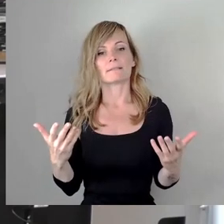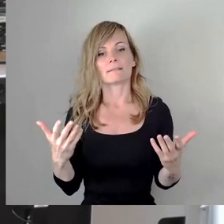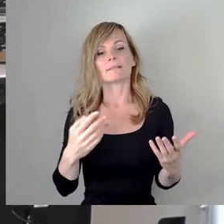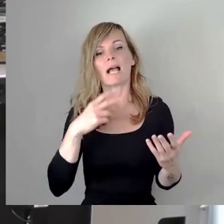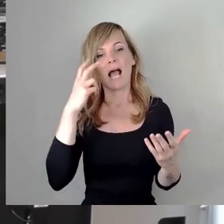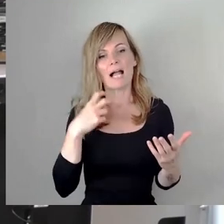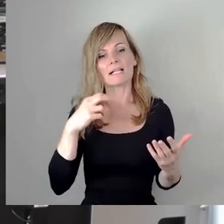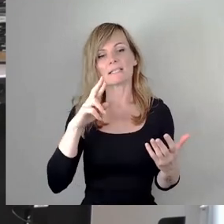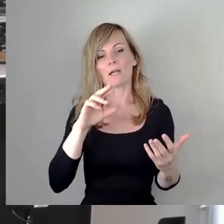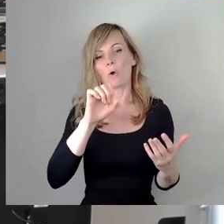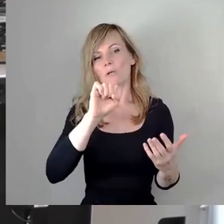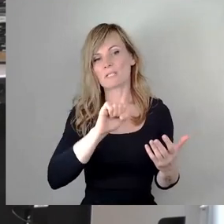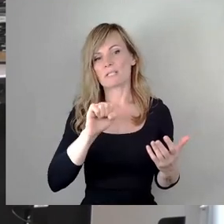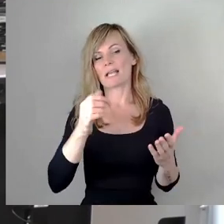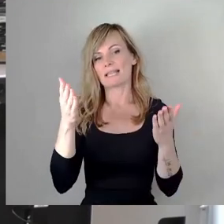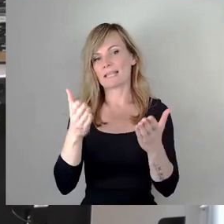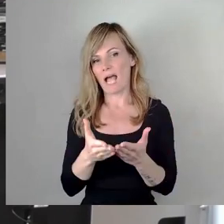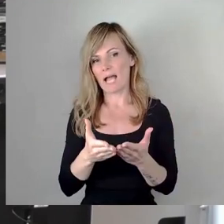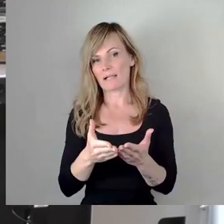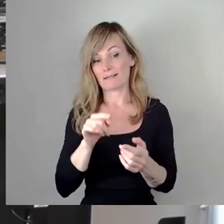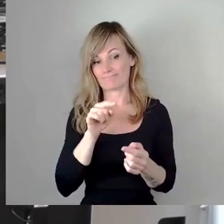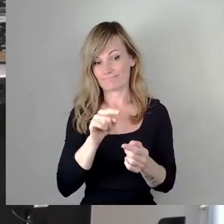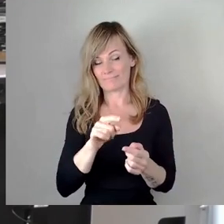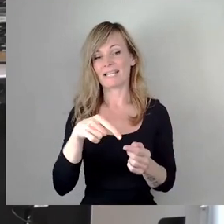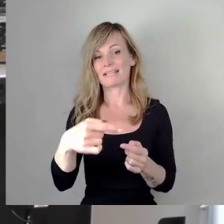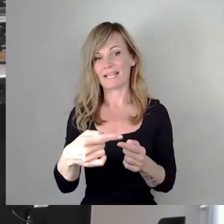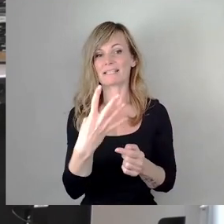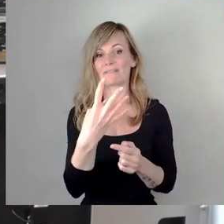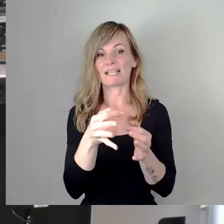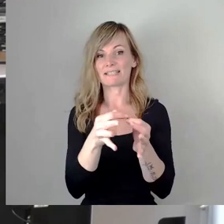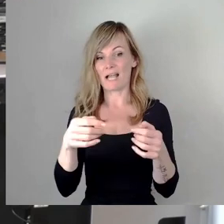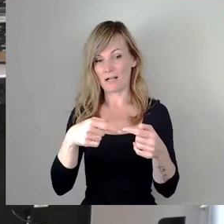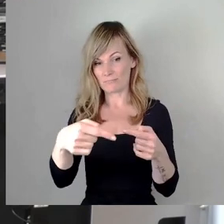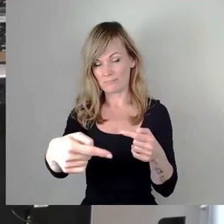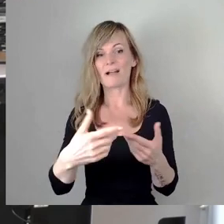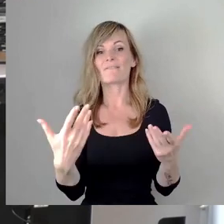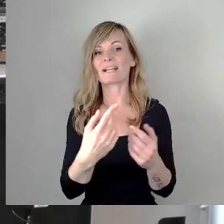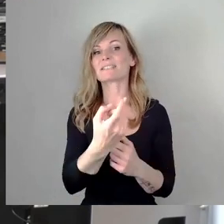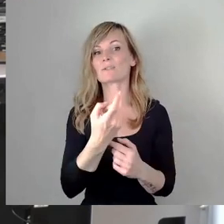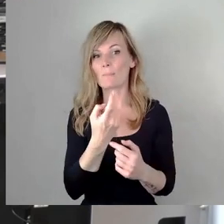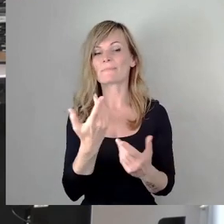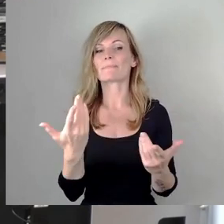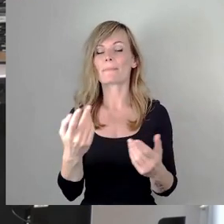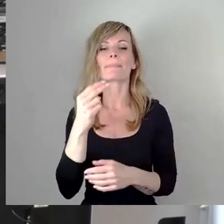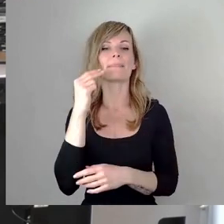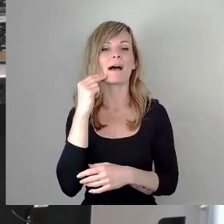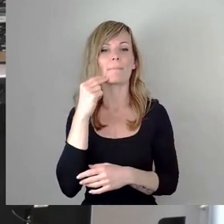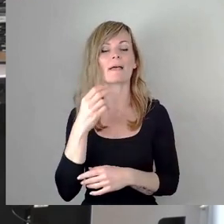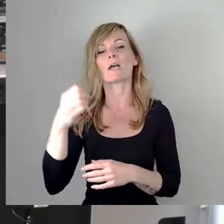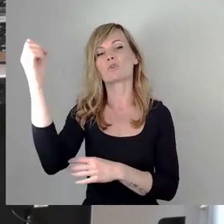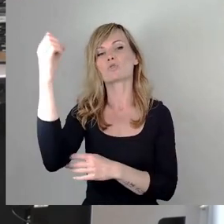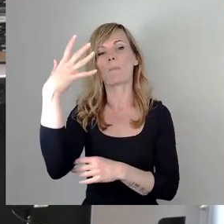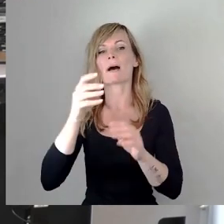in den nächsten vier Tagen stattfinden wird, ist bekannt unter dem Begriff Sommertheater. Das findet dort nur